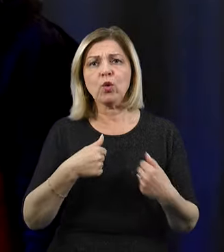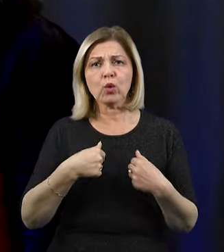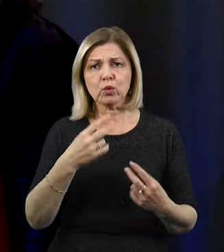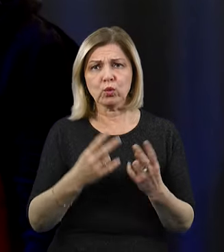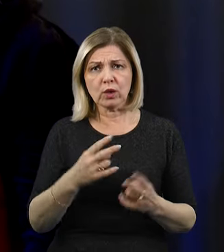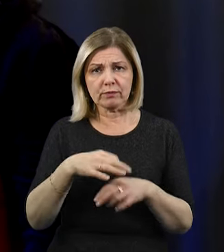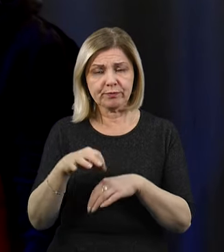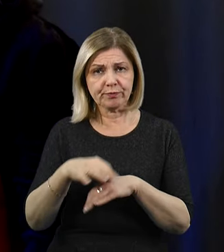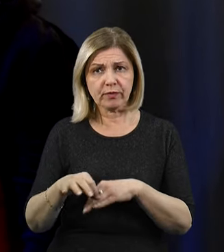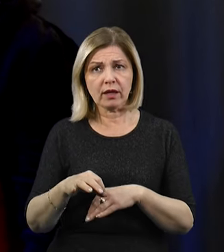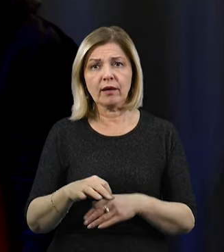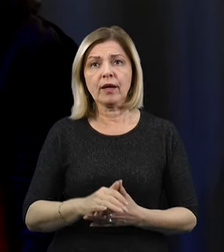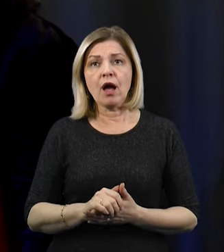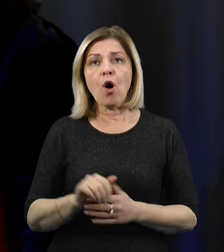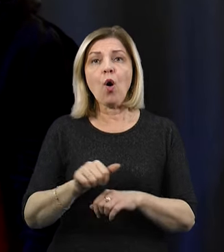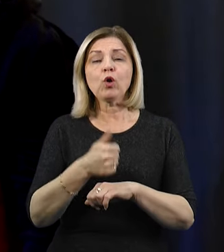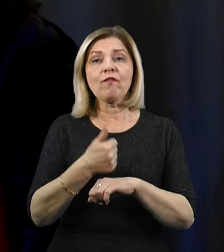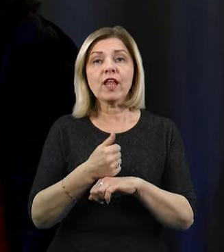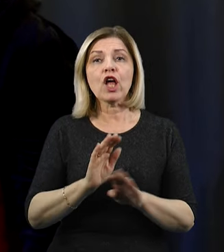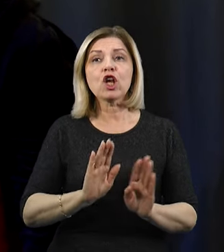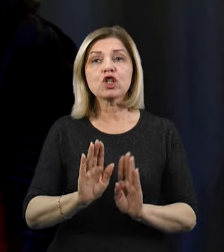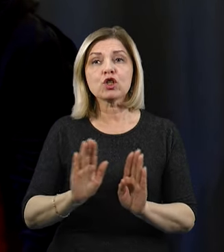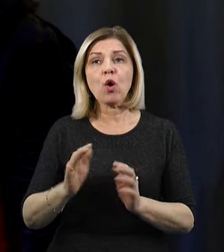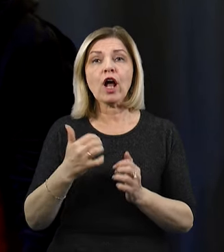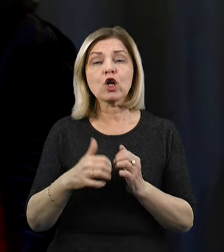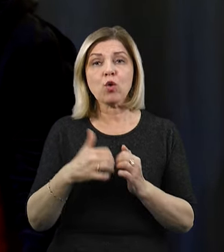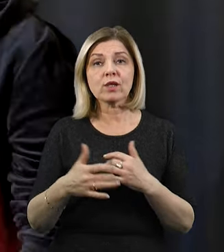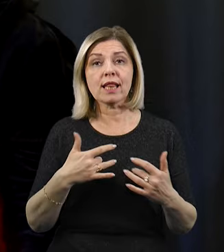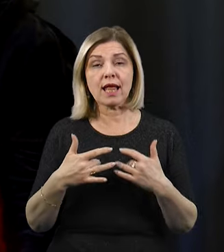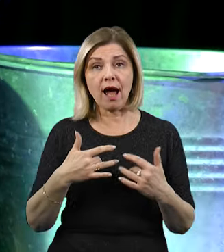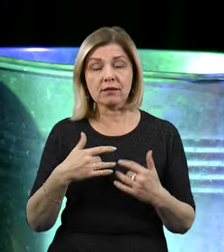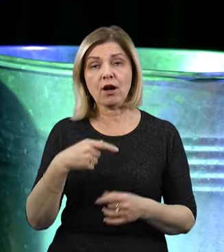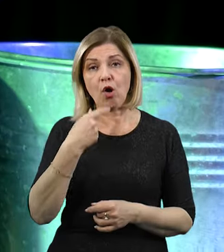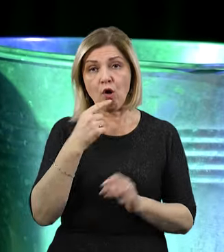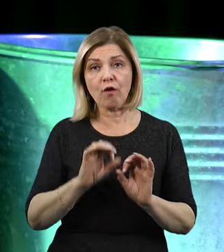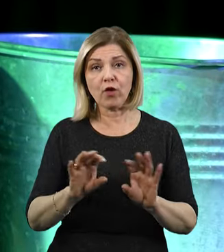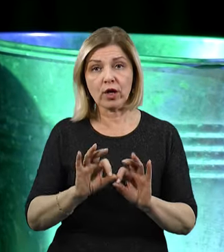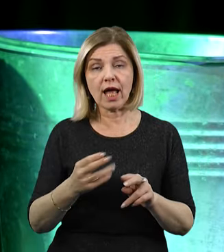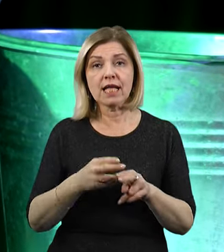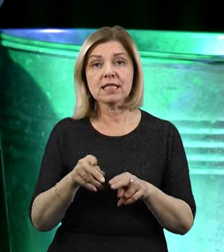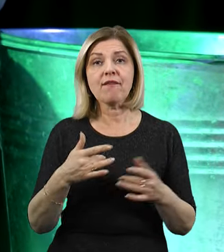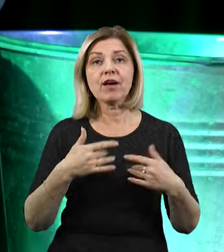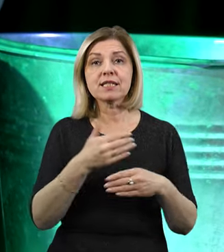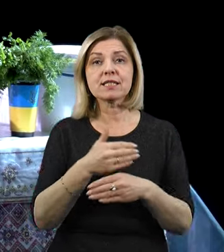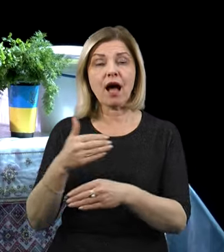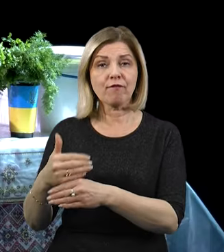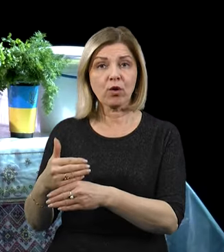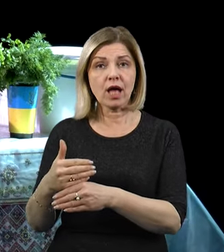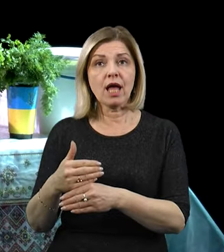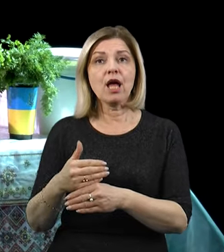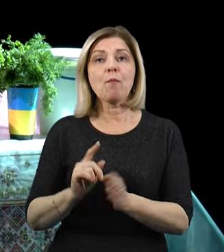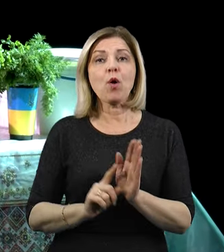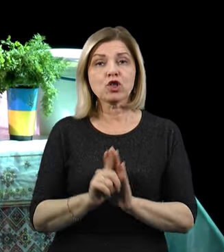Головний режисер Херсонського театру імені Миколи Куліша Сергій Павлюк говорить, моновиставу за мотивами п'єси Неди Нежданої